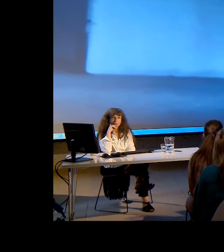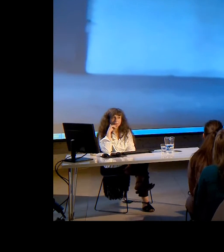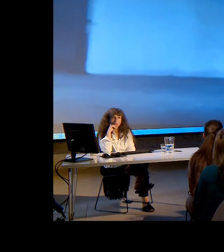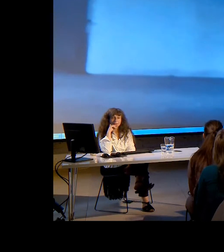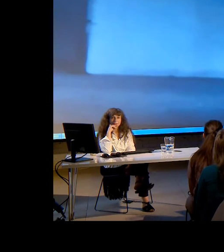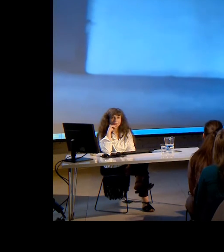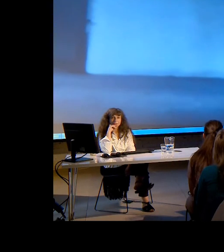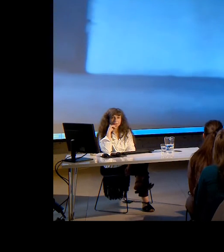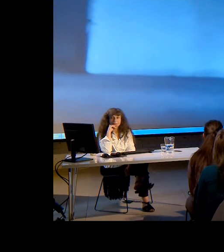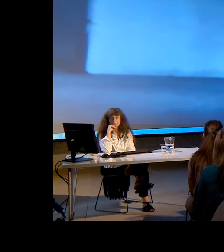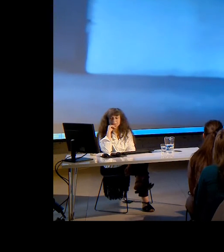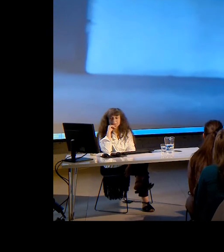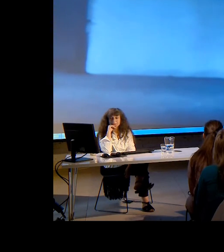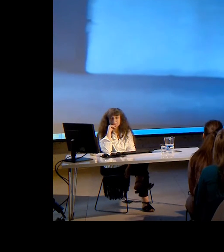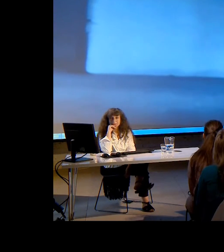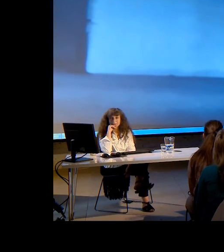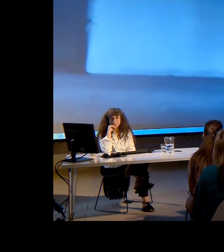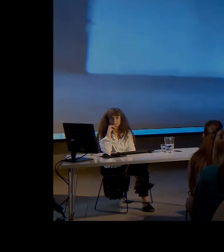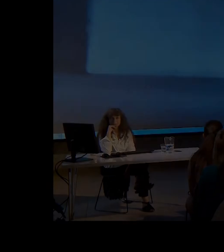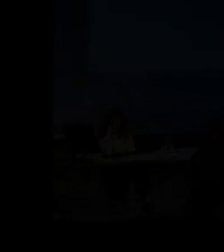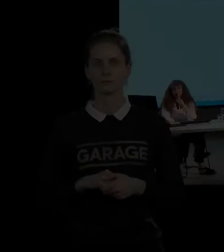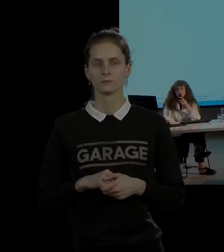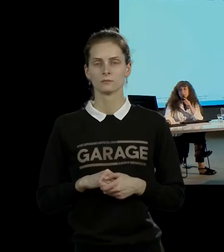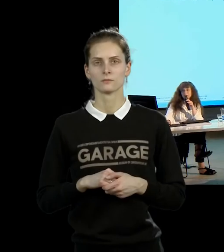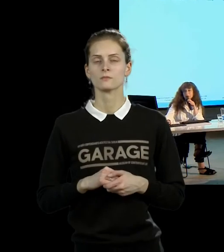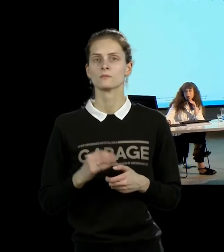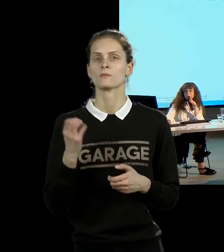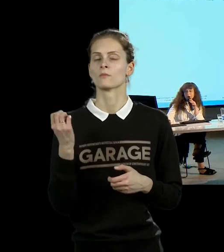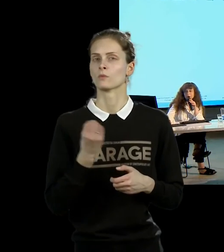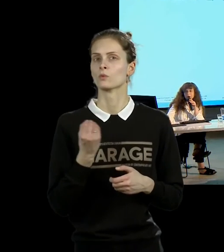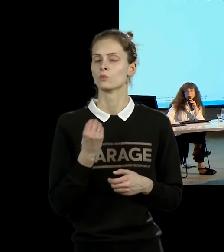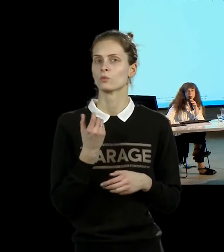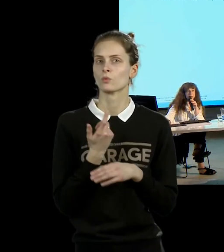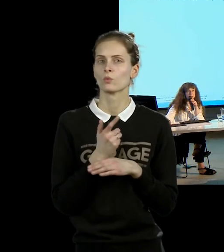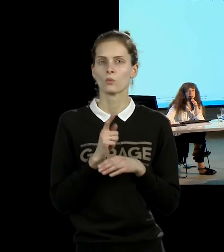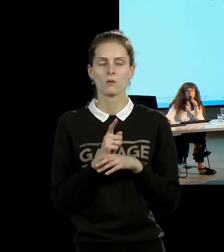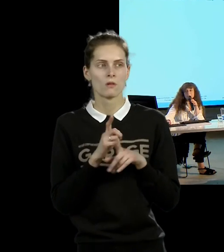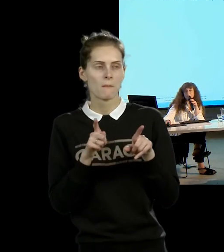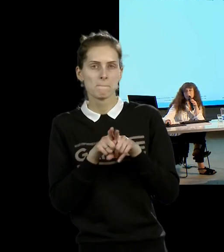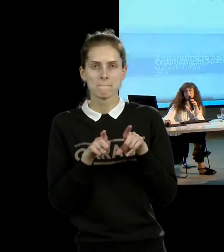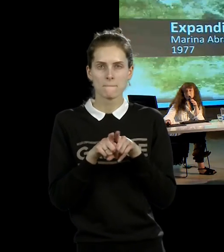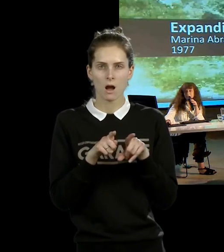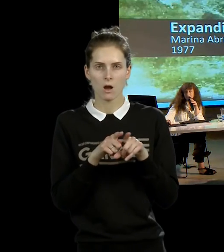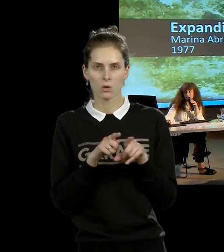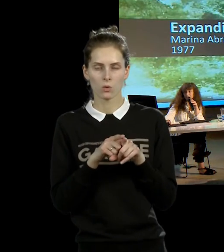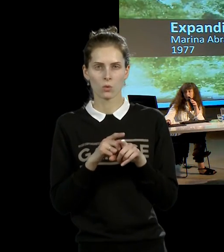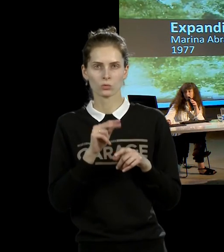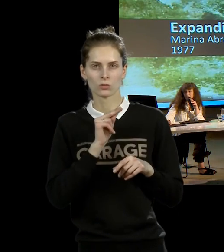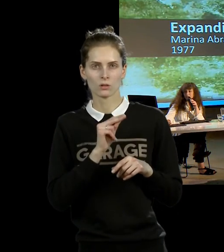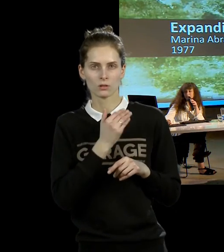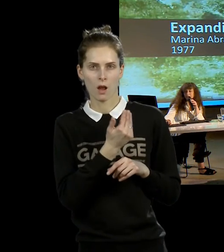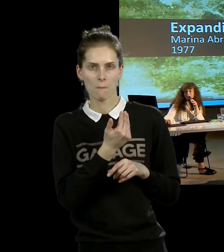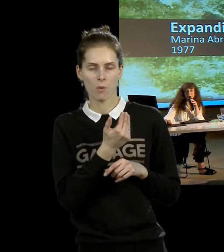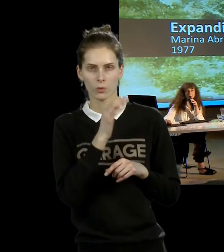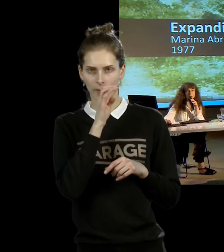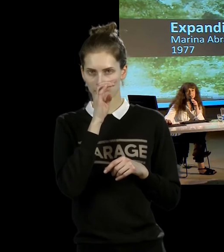зал. Действие повторяется в третий раз. Еще такая достаточно близкая работа, потому что, как и эта